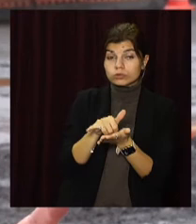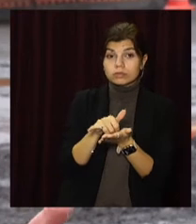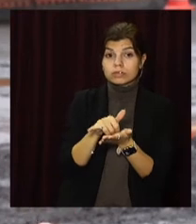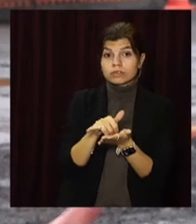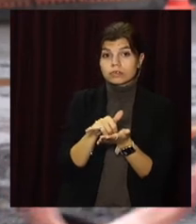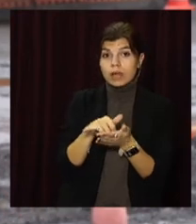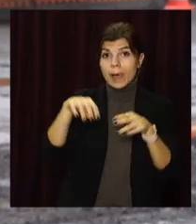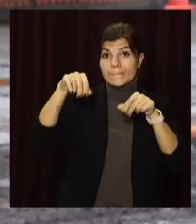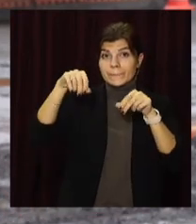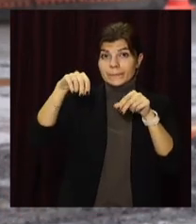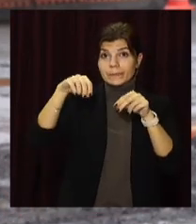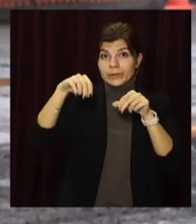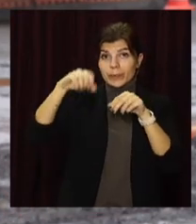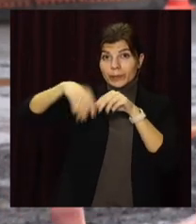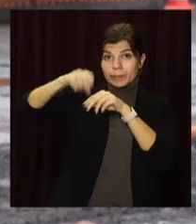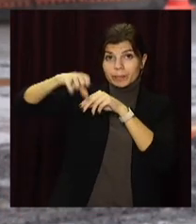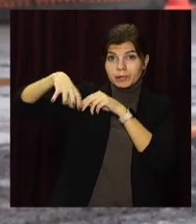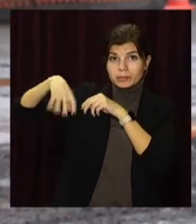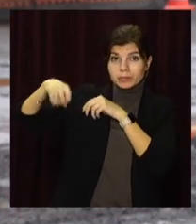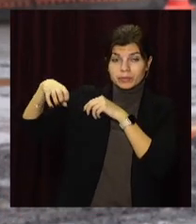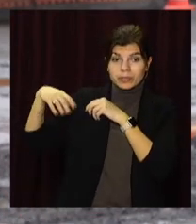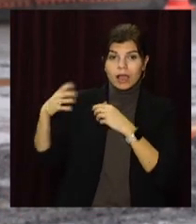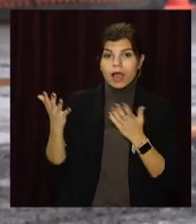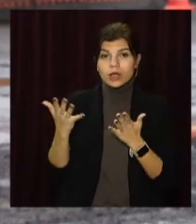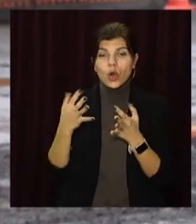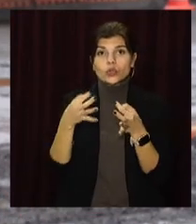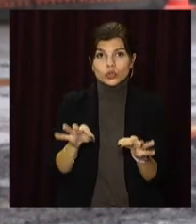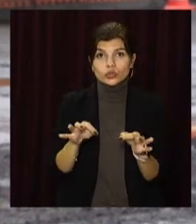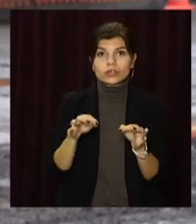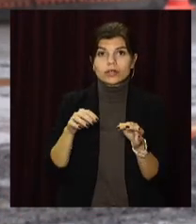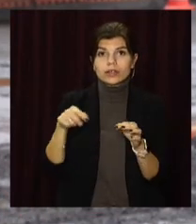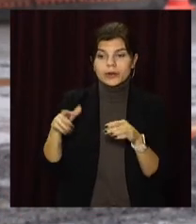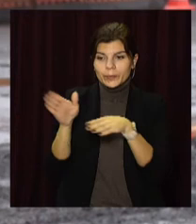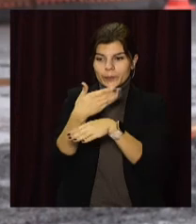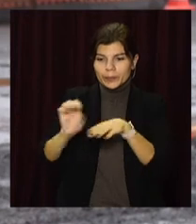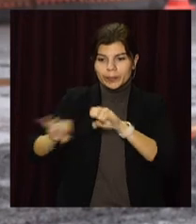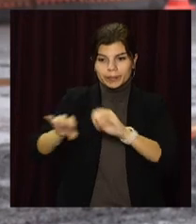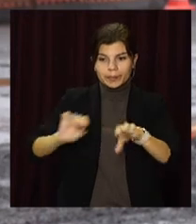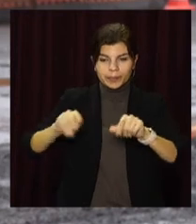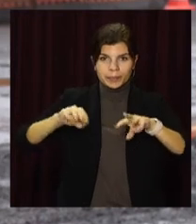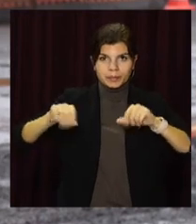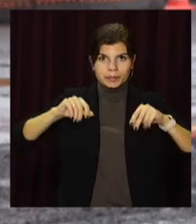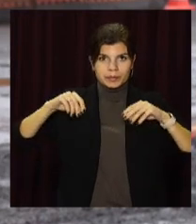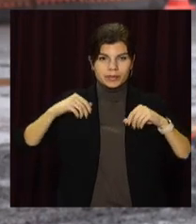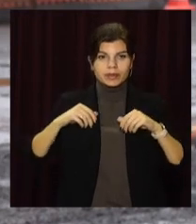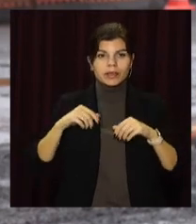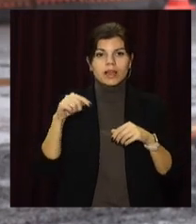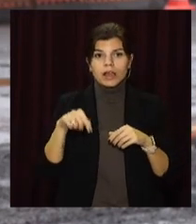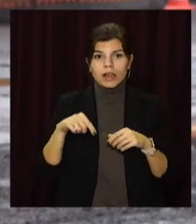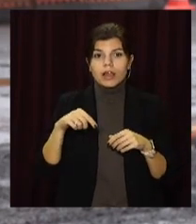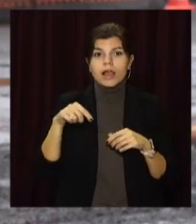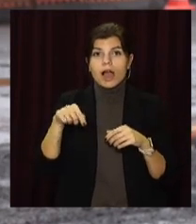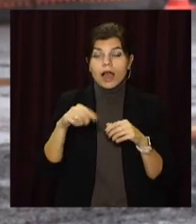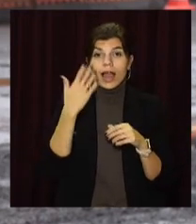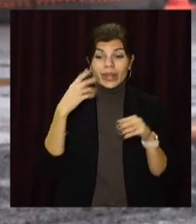пискорозкидувальний пристрій, який дозволяє суміш скинути, цей абразив, який підвищує